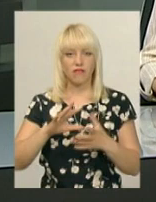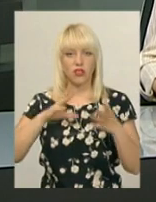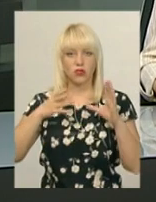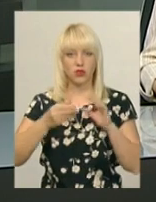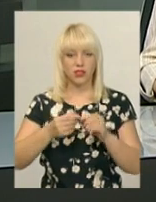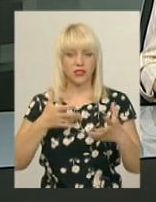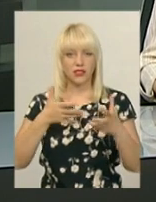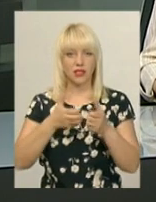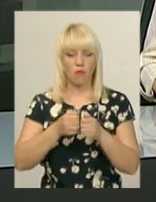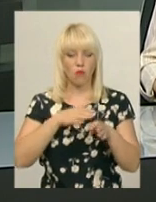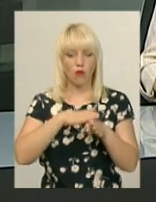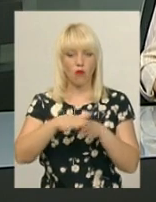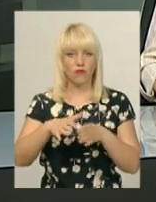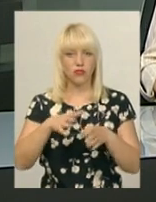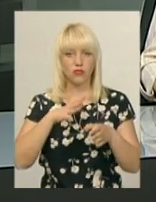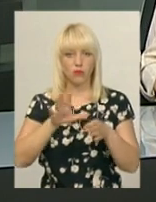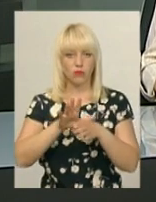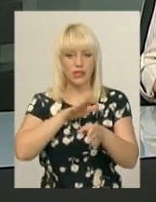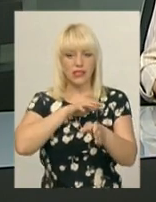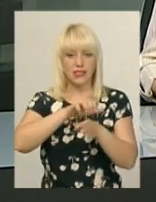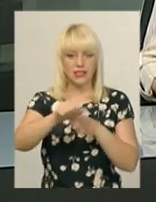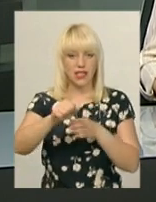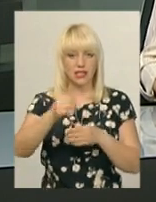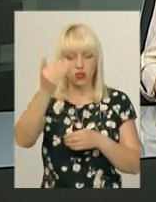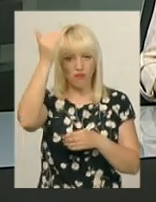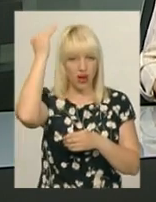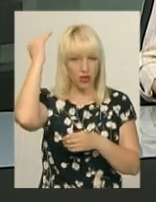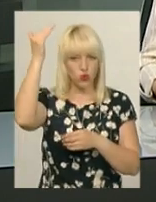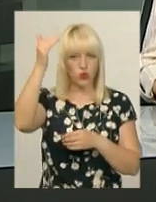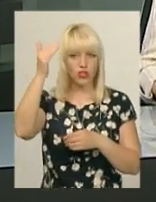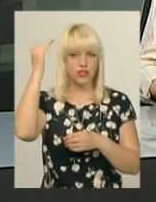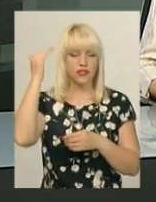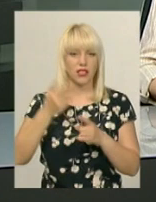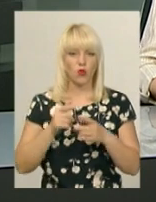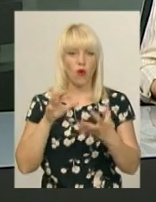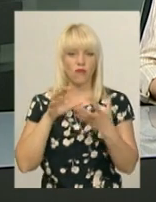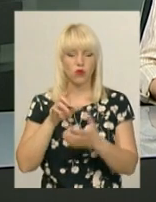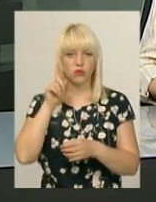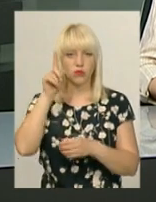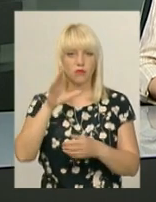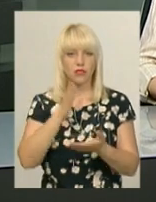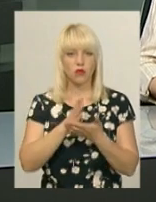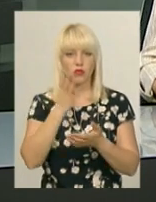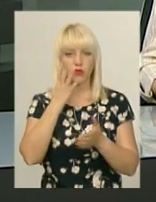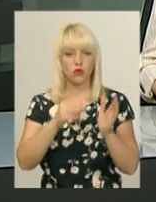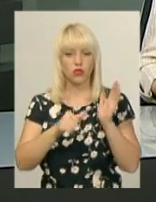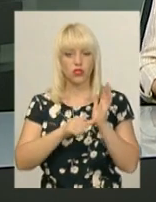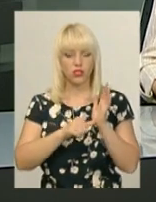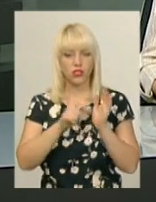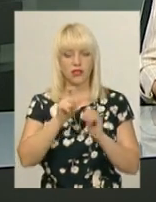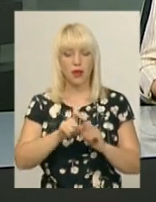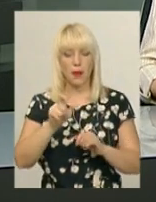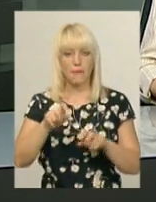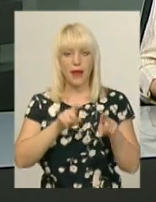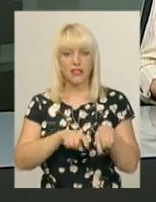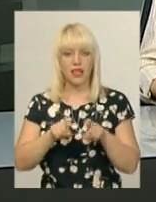результаті зіткнення повністю знесло верхню частину автобуса. На той момент у ньому знаходилися 46 пасажирів. Чи є серед них